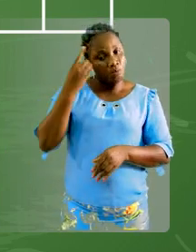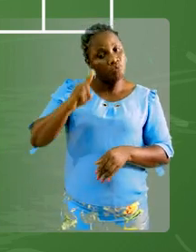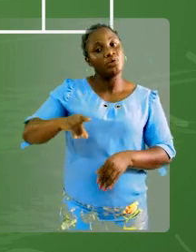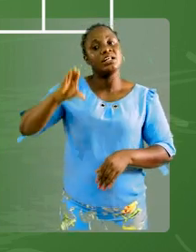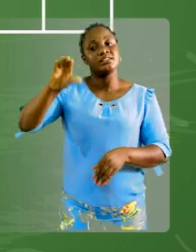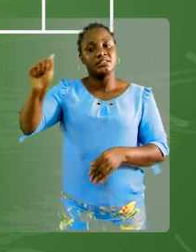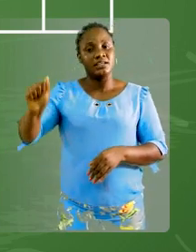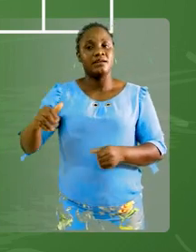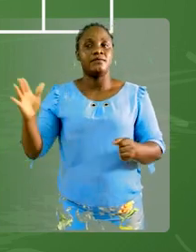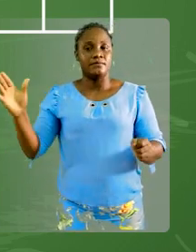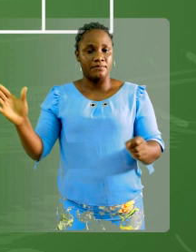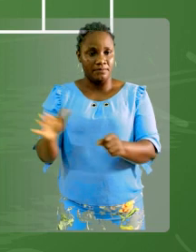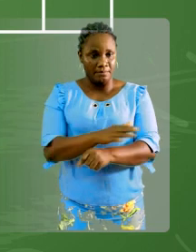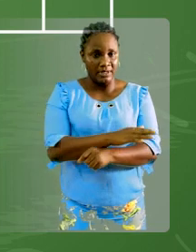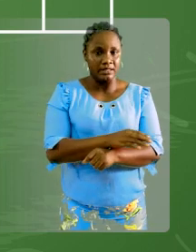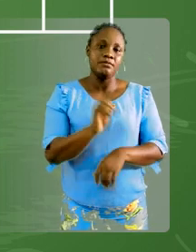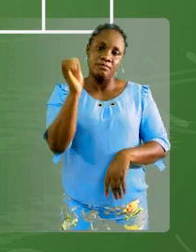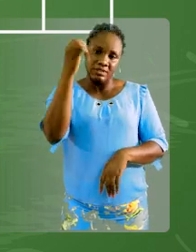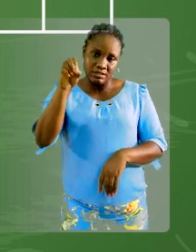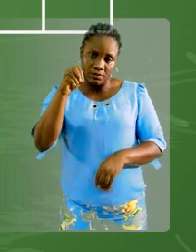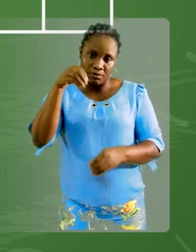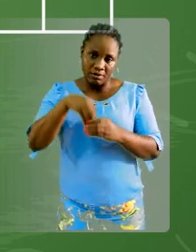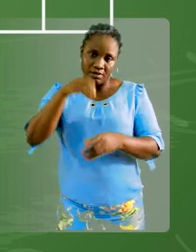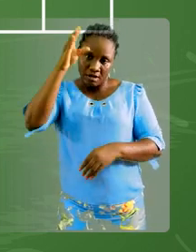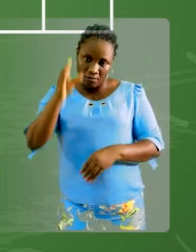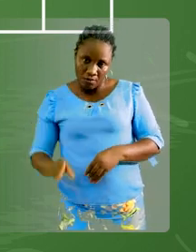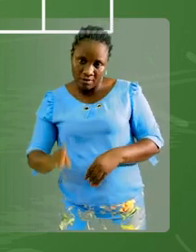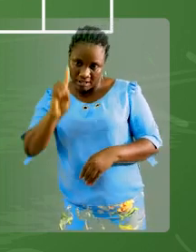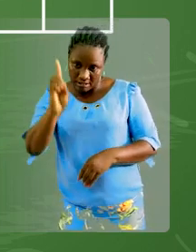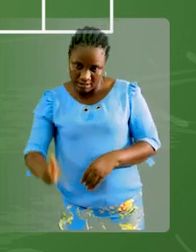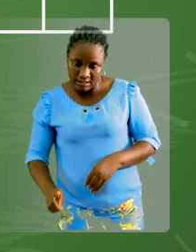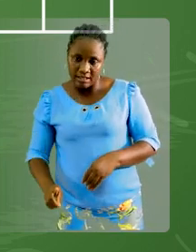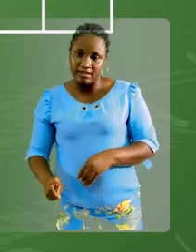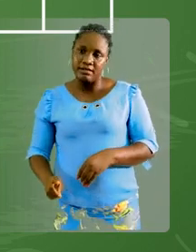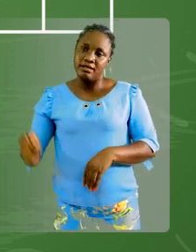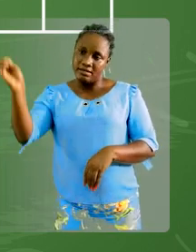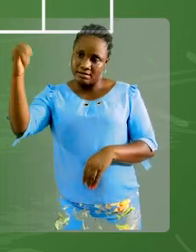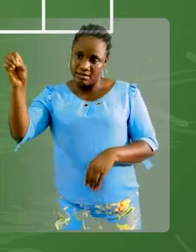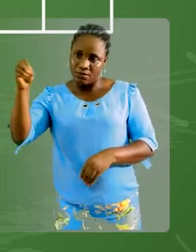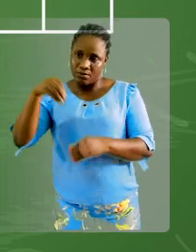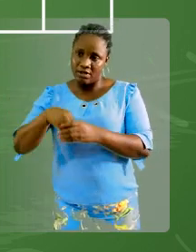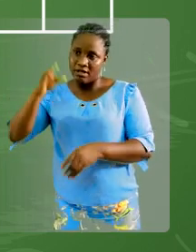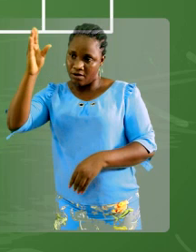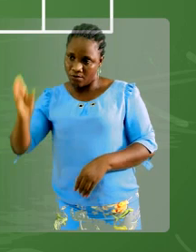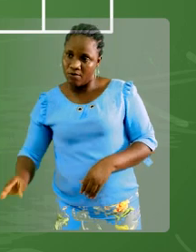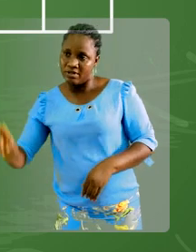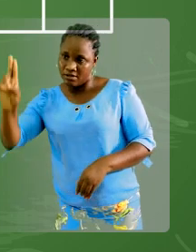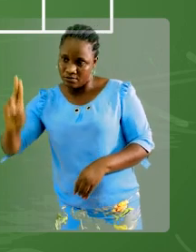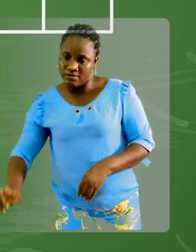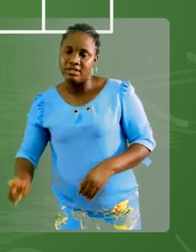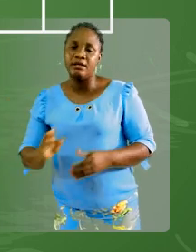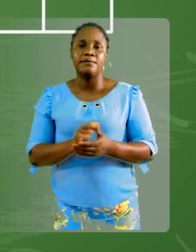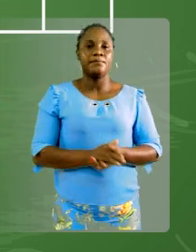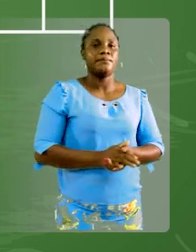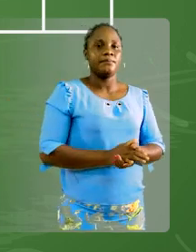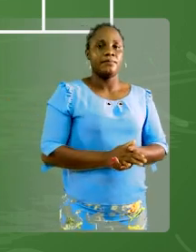On va mettre un zéro dans la colonne des dizaines. Et puis, un autre zéro dans la colonne des